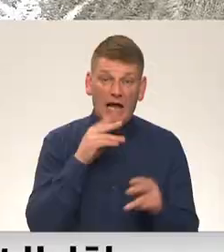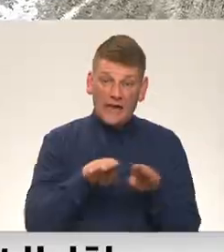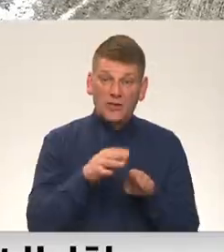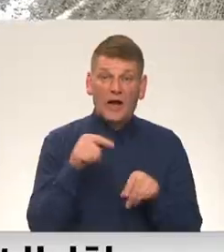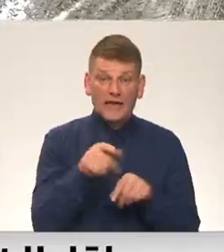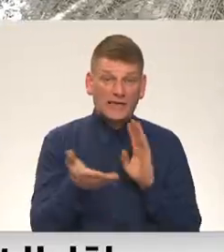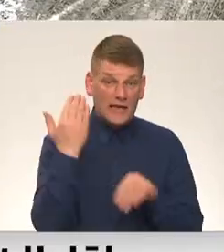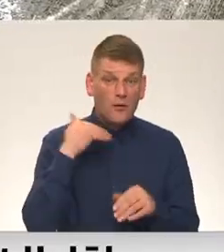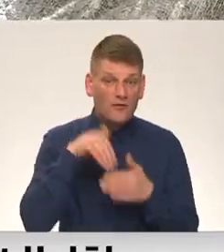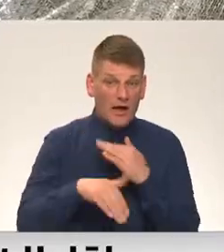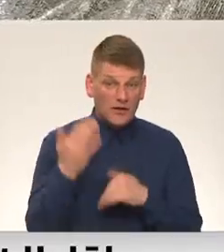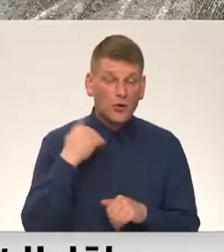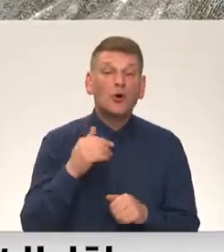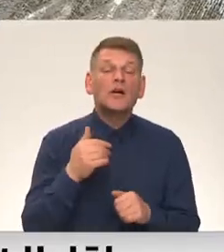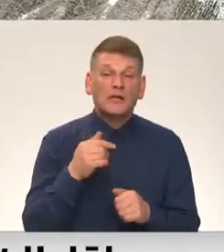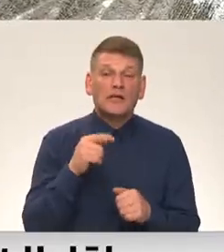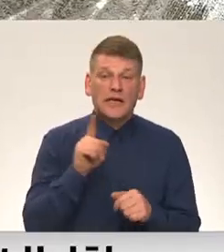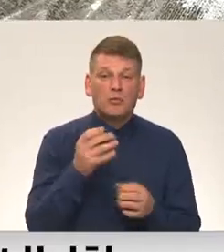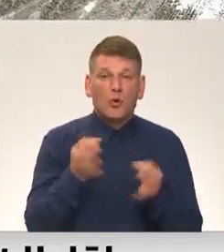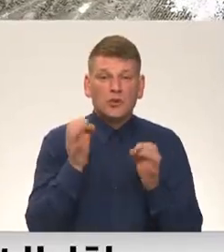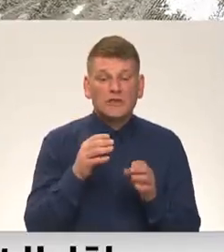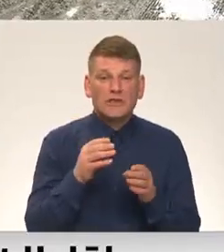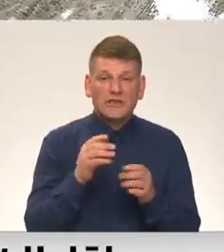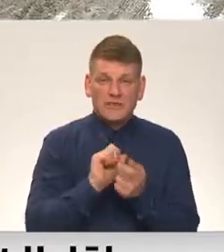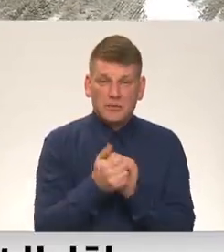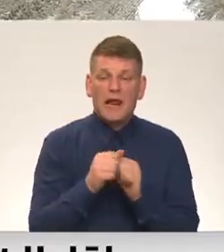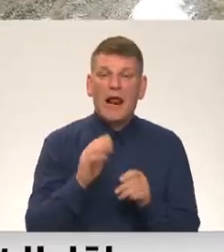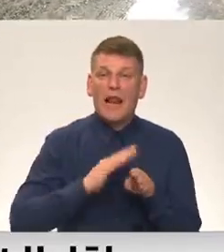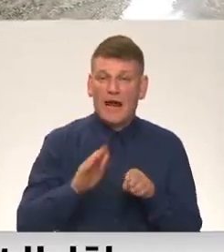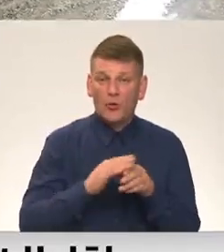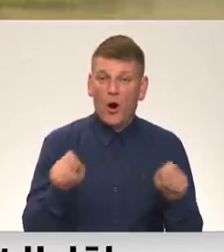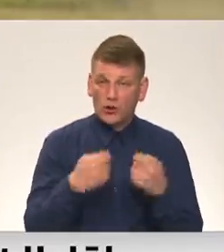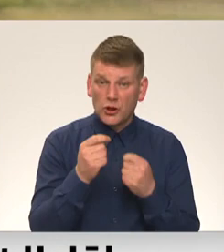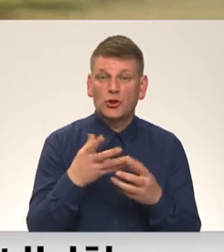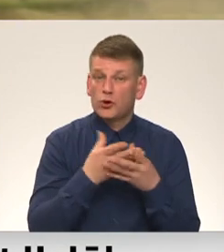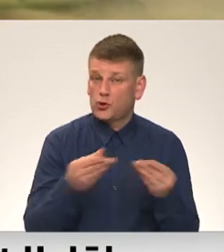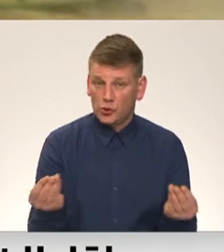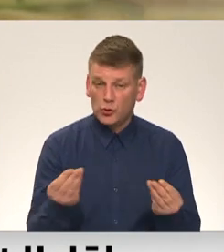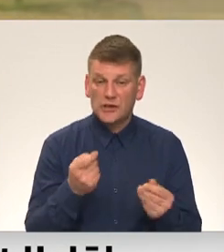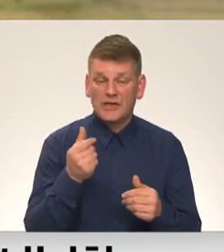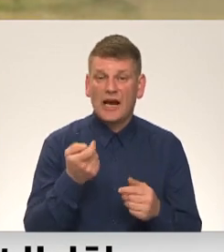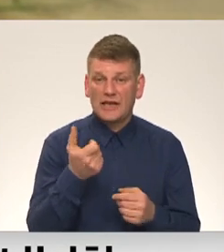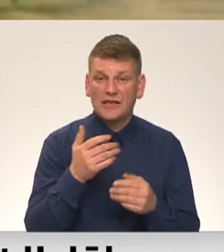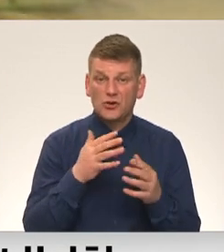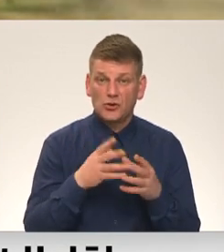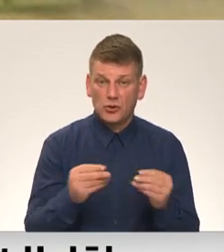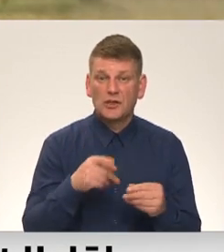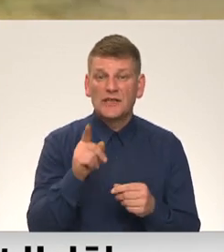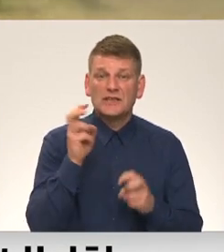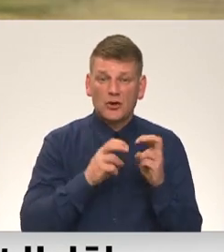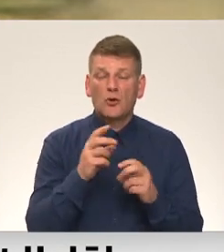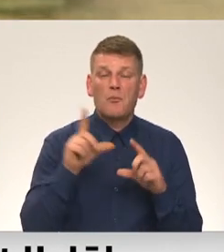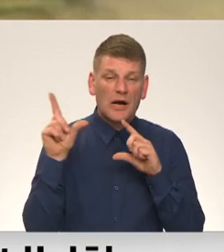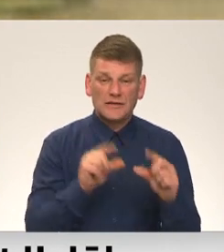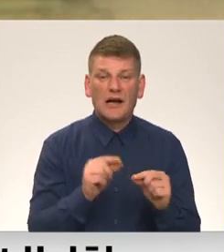tiksanu vēsturi, šodien ir būtisks izmaiņas. Līnu audzēšana praktiski zudusi. Tieks aržots par 99,7% mazāk